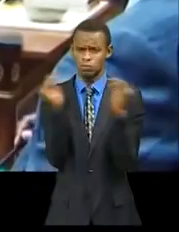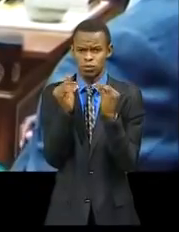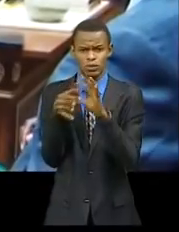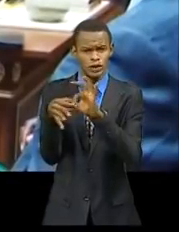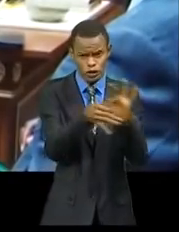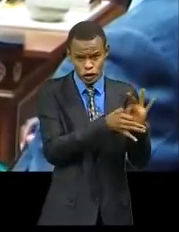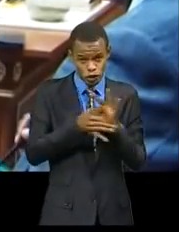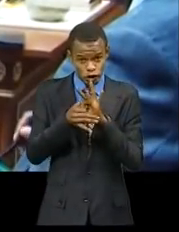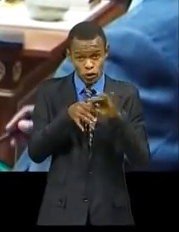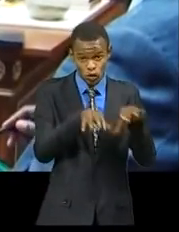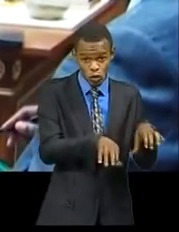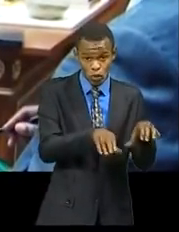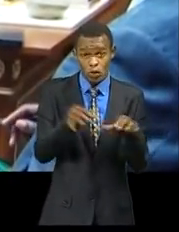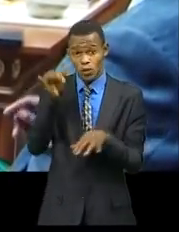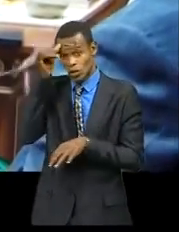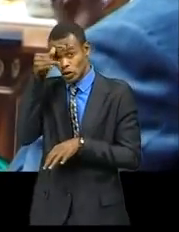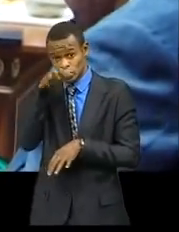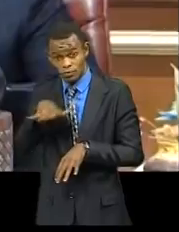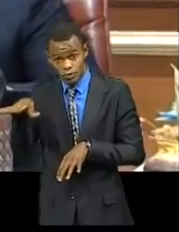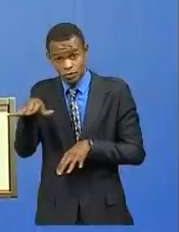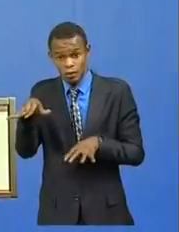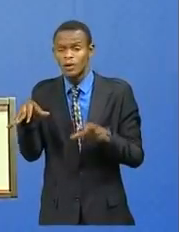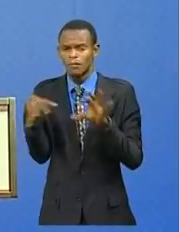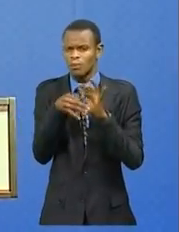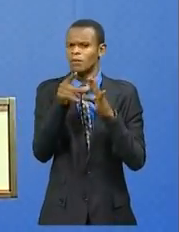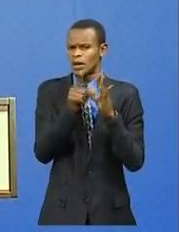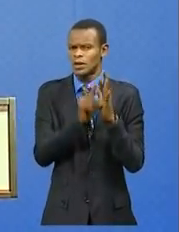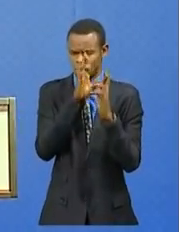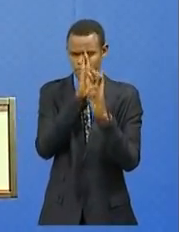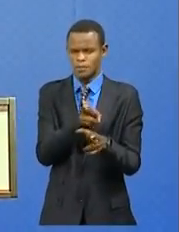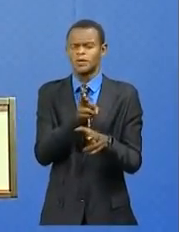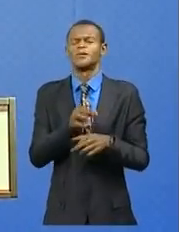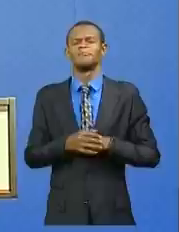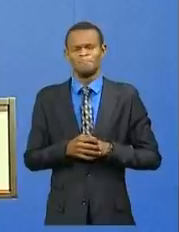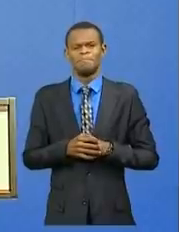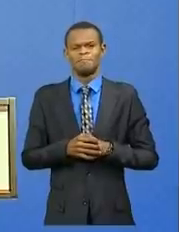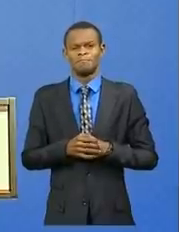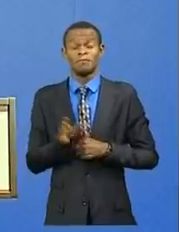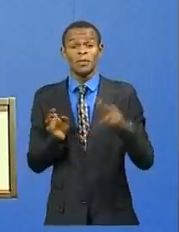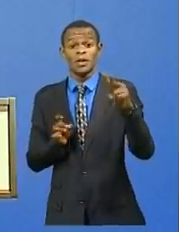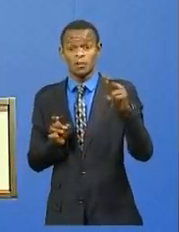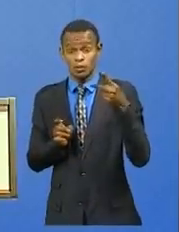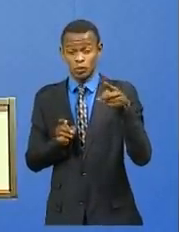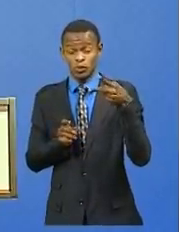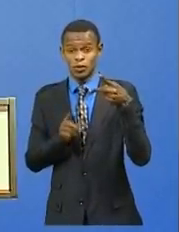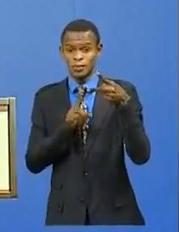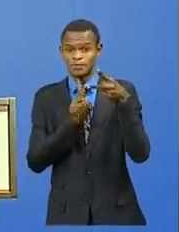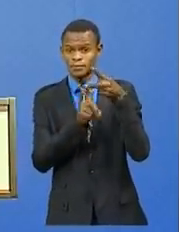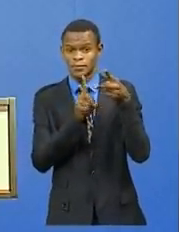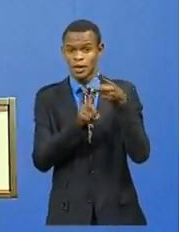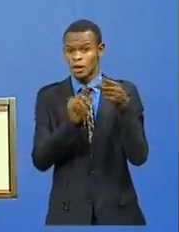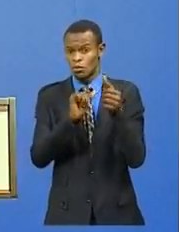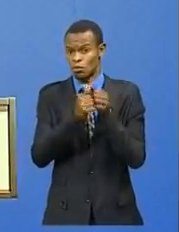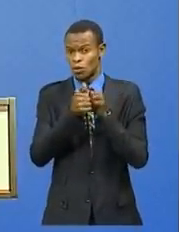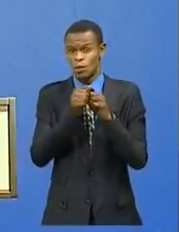humanistes fondamentales qui leur sont communes. 2. De la pollution des rivières Tikapa